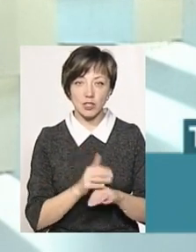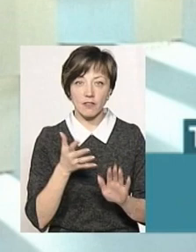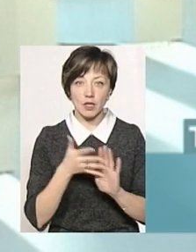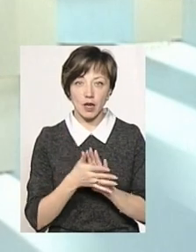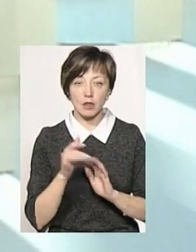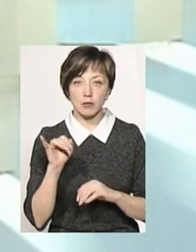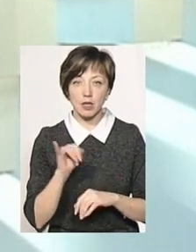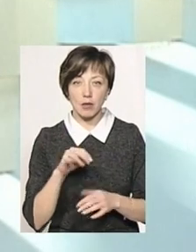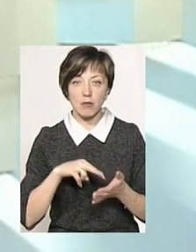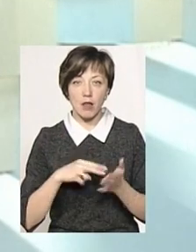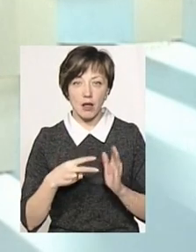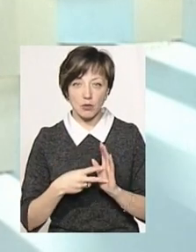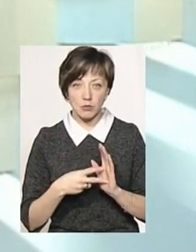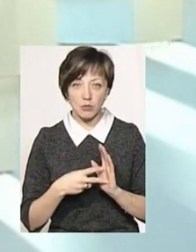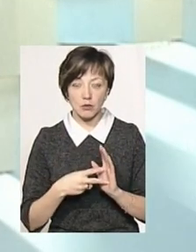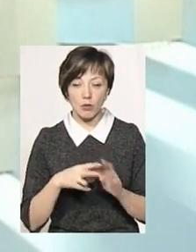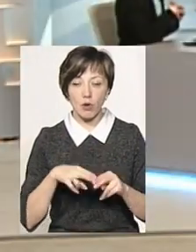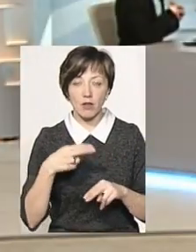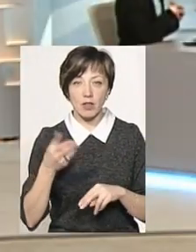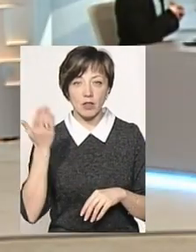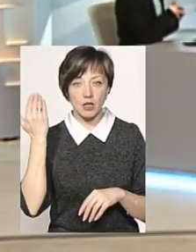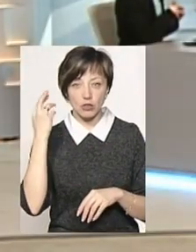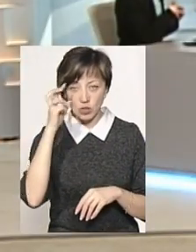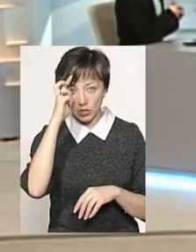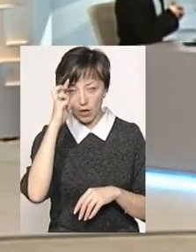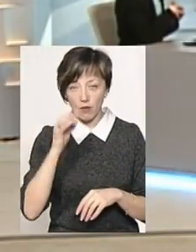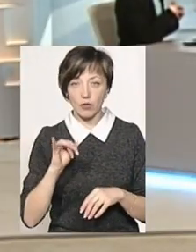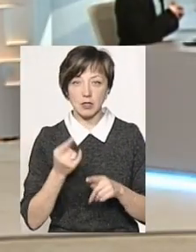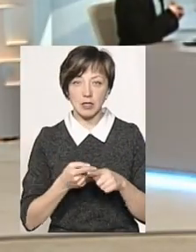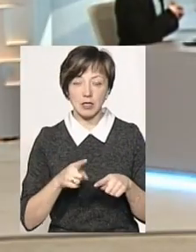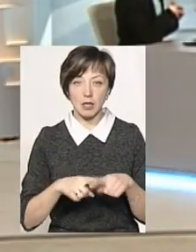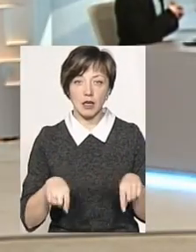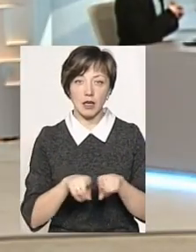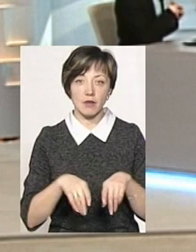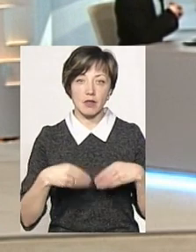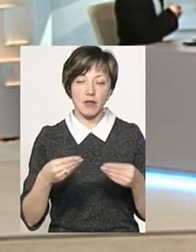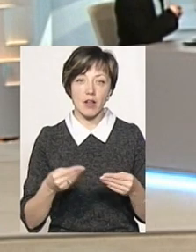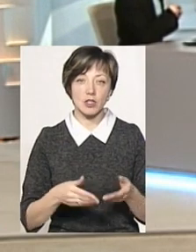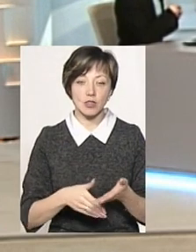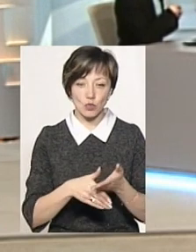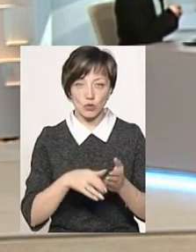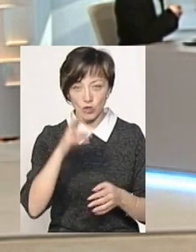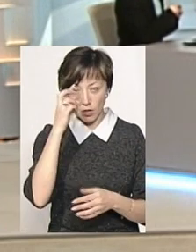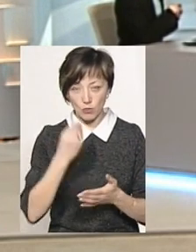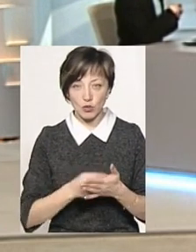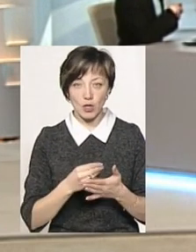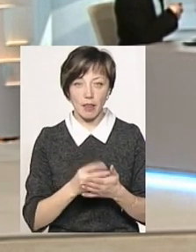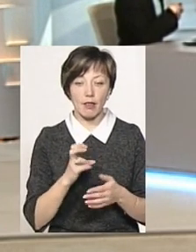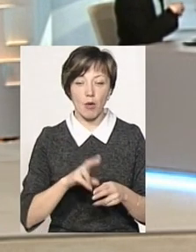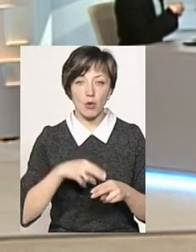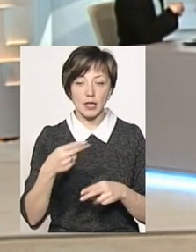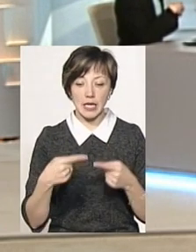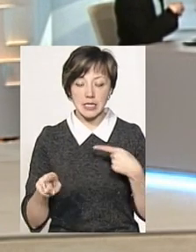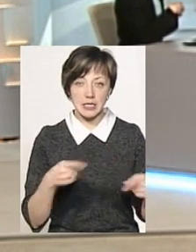витратами і планами, покривалась раніше державою. Тобто, видавалась субвенція з державного бюджету на